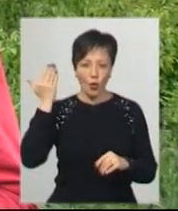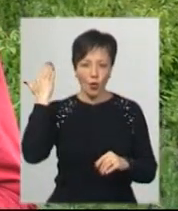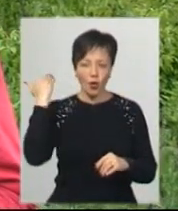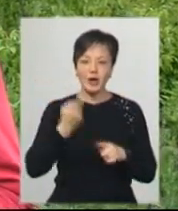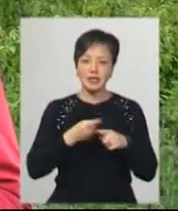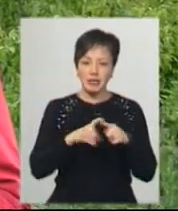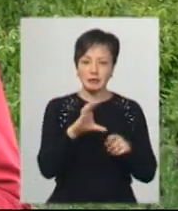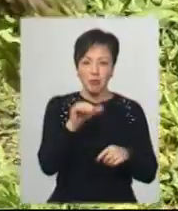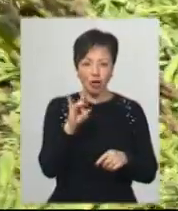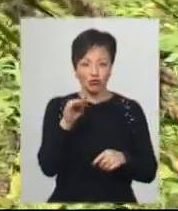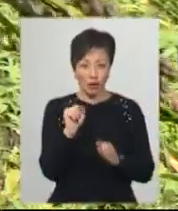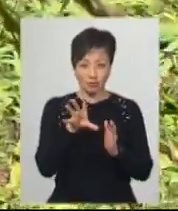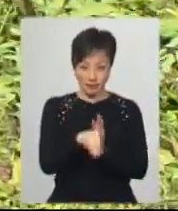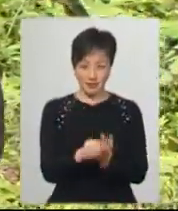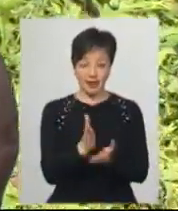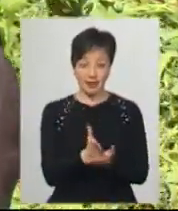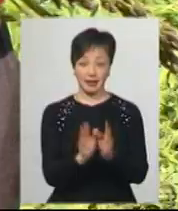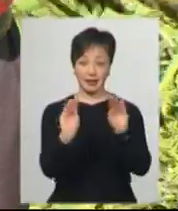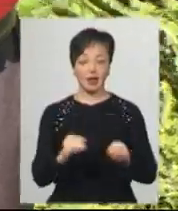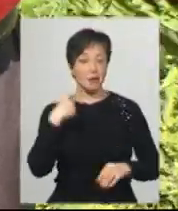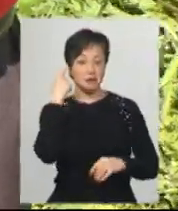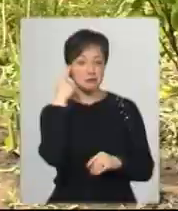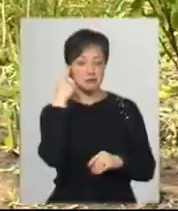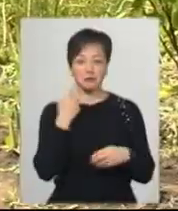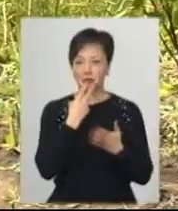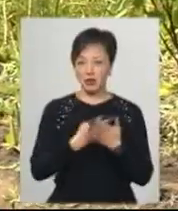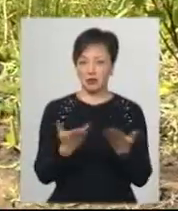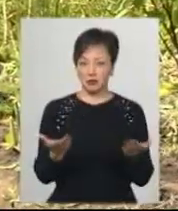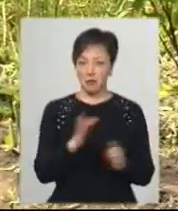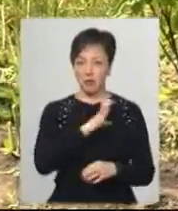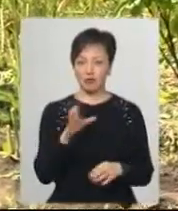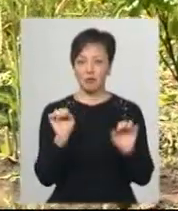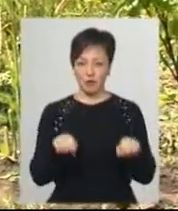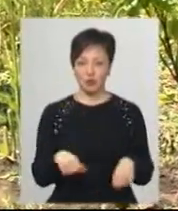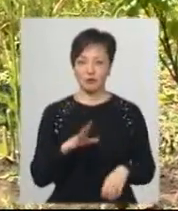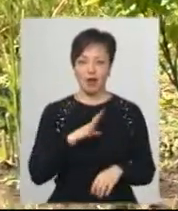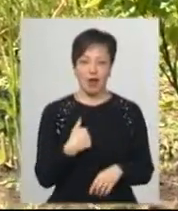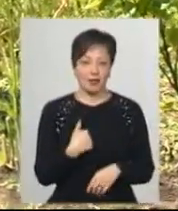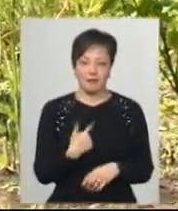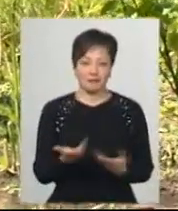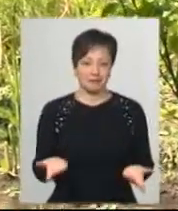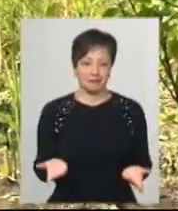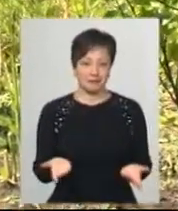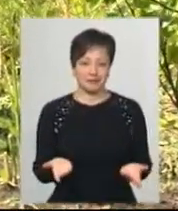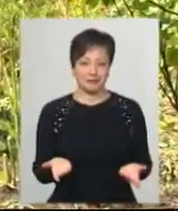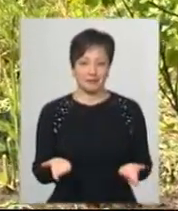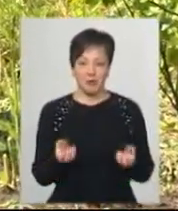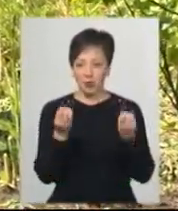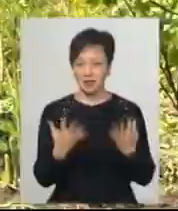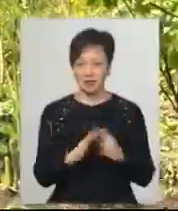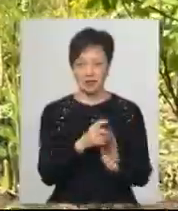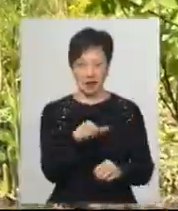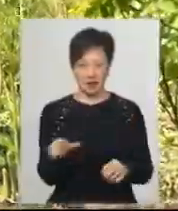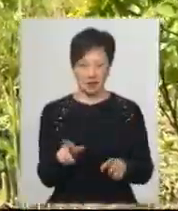аспаржаця вже є. Я коли собі подумав, бачите, буржуя можна було, а нам, таким простим